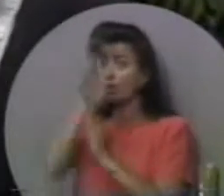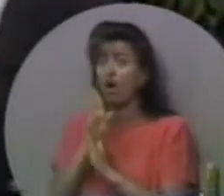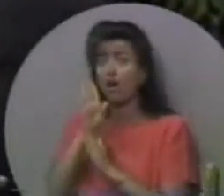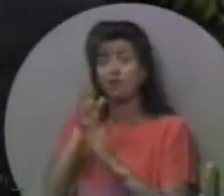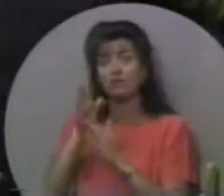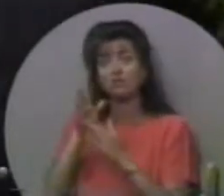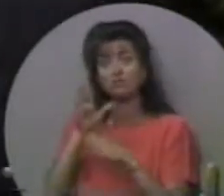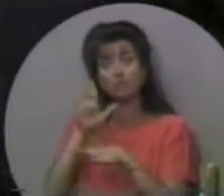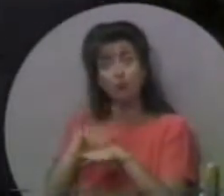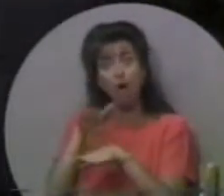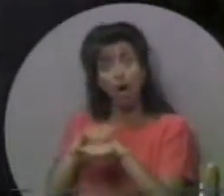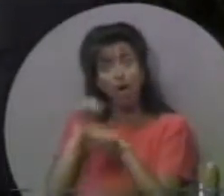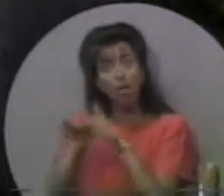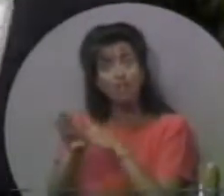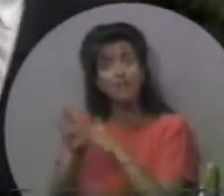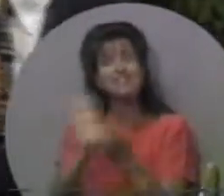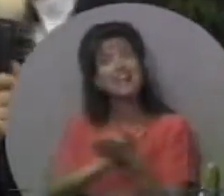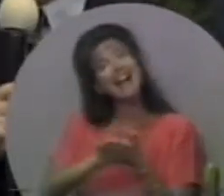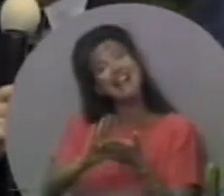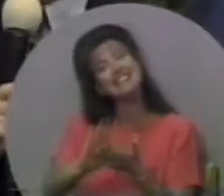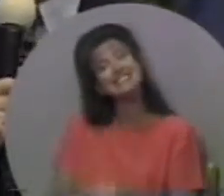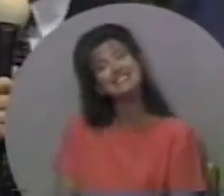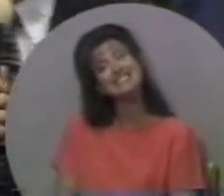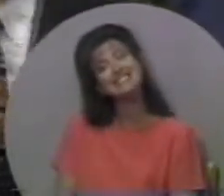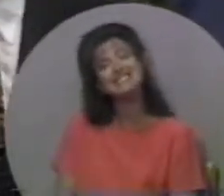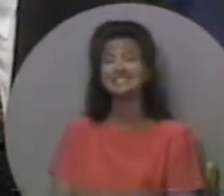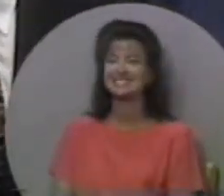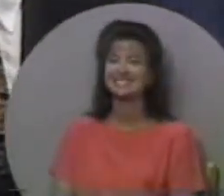вступити в Бога і в Його високий попит. Здорово, правда? Ви Дякую